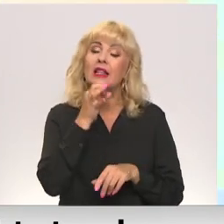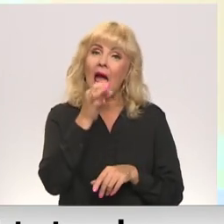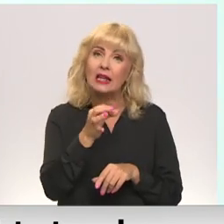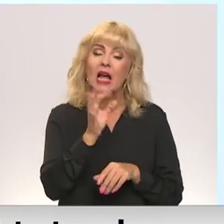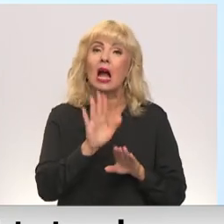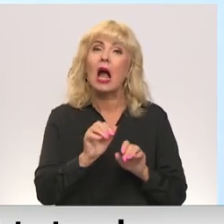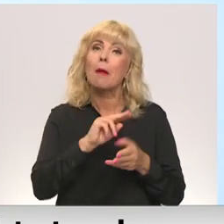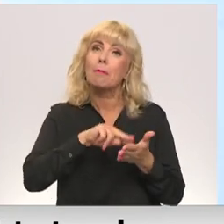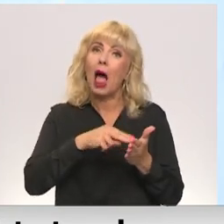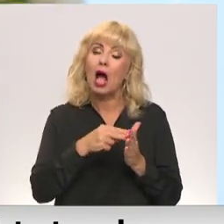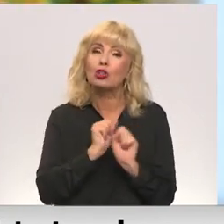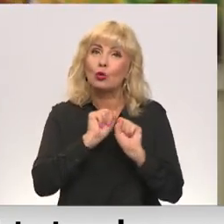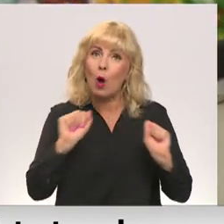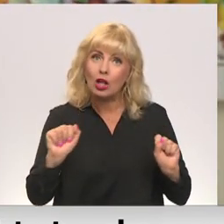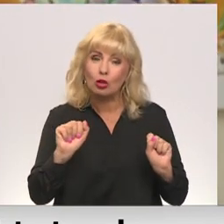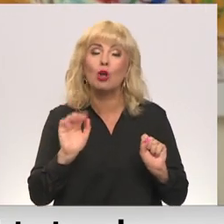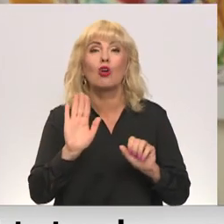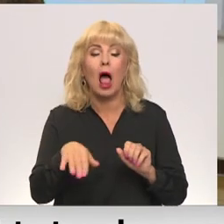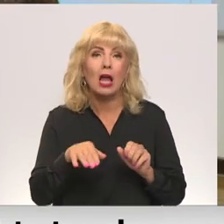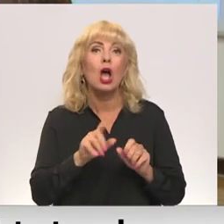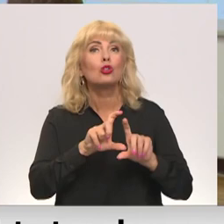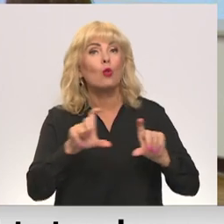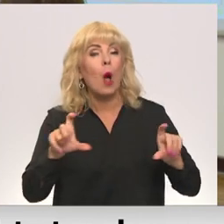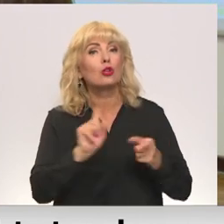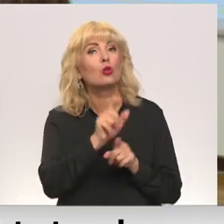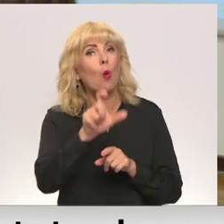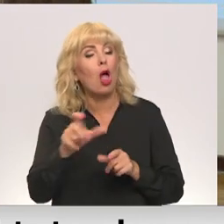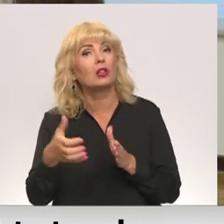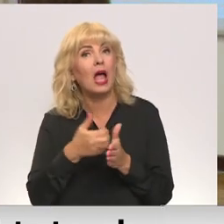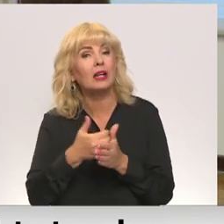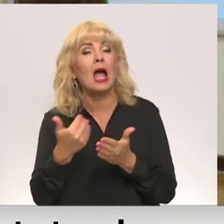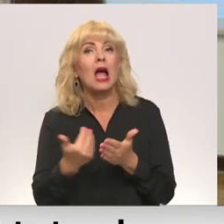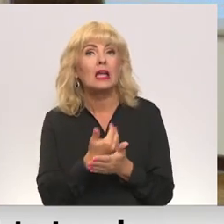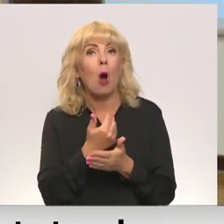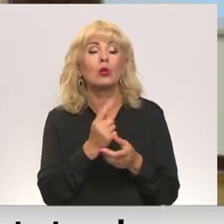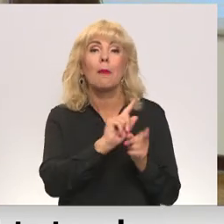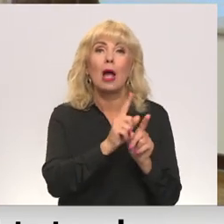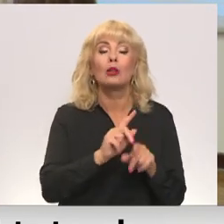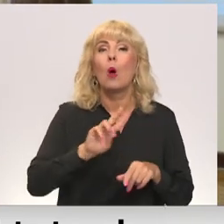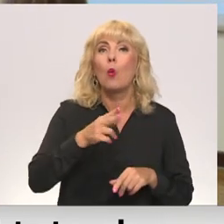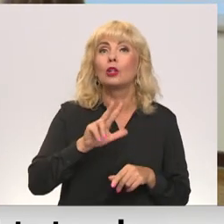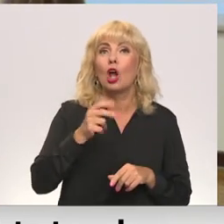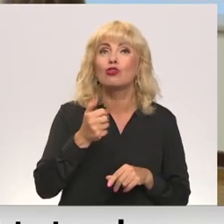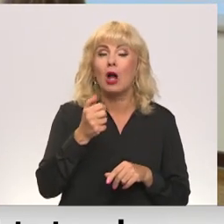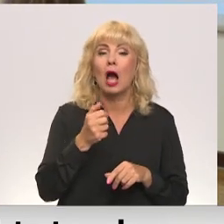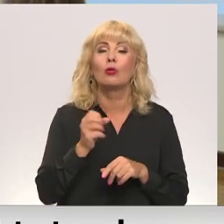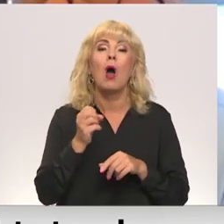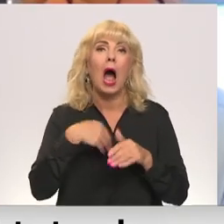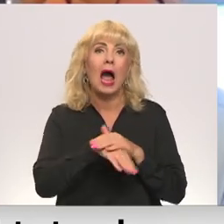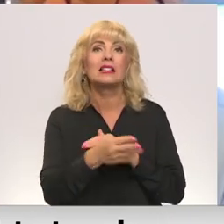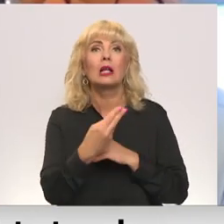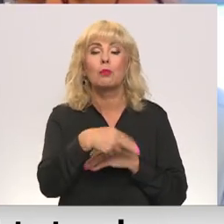nodrošināt, lai skolās netrūkst skolotāju. Liela daļa jauno pedagogu otrā vai trešajā gadā pameta darbu skolā.